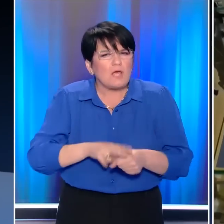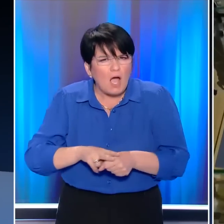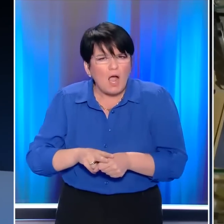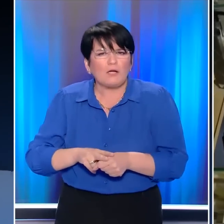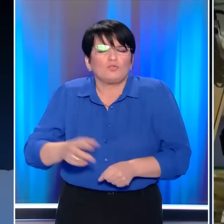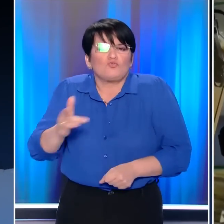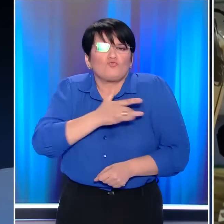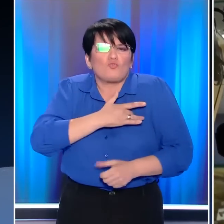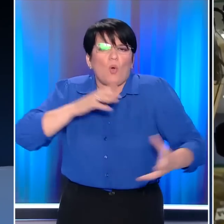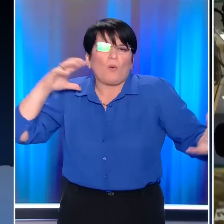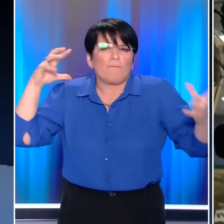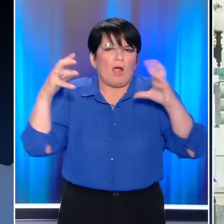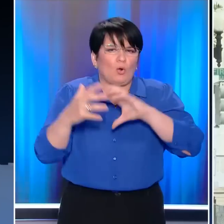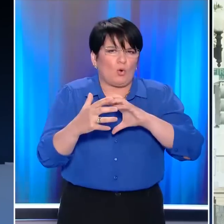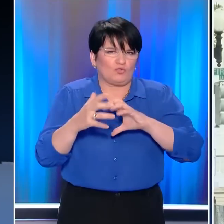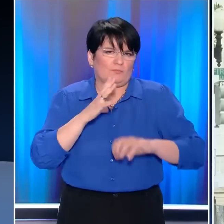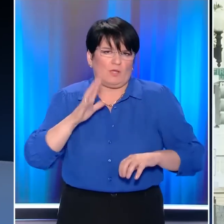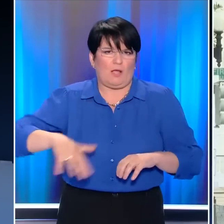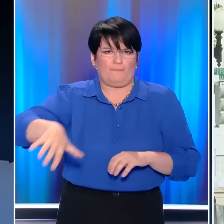προκάλεσαν σοκ στην παγκόσμια κοινή γνώμη.